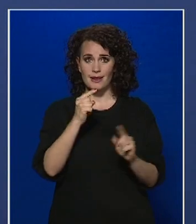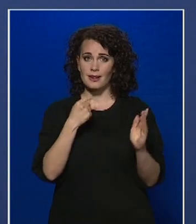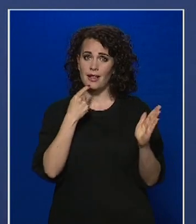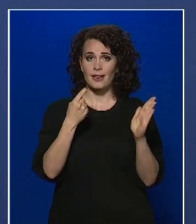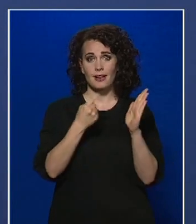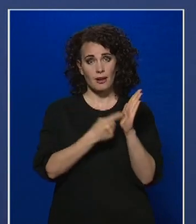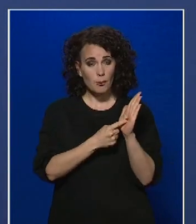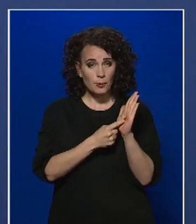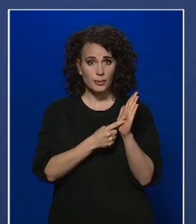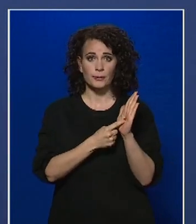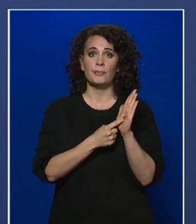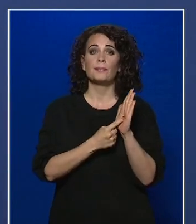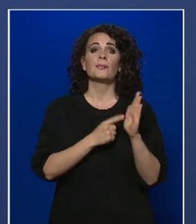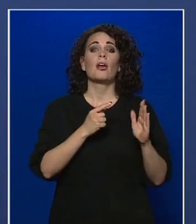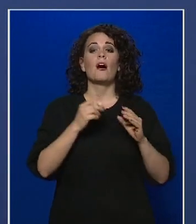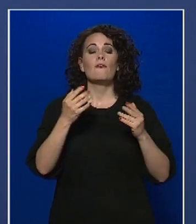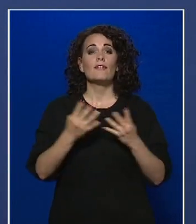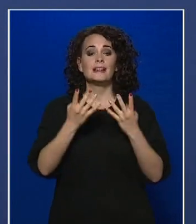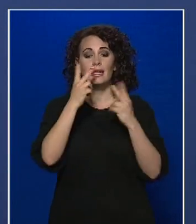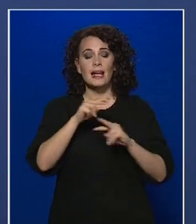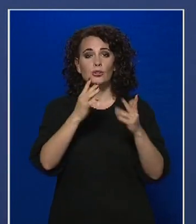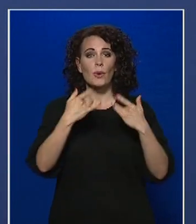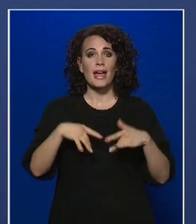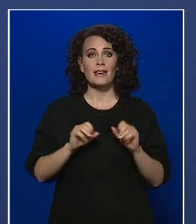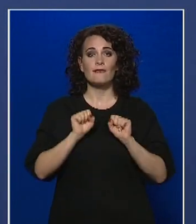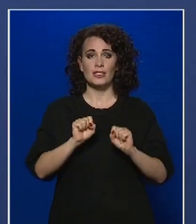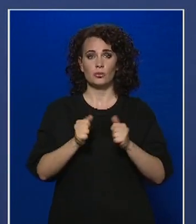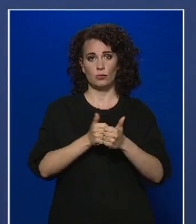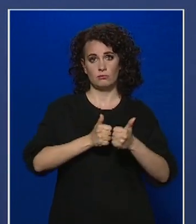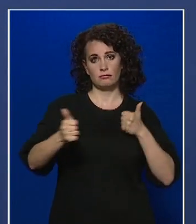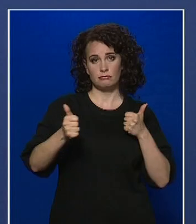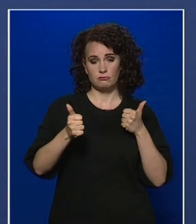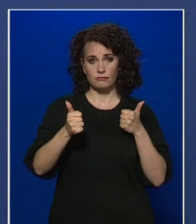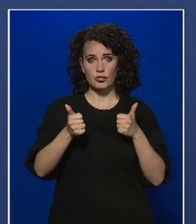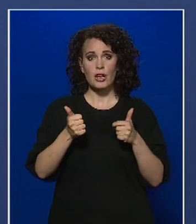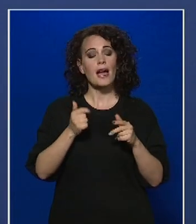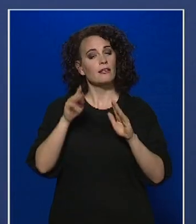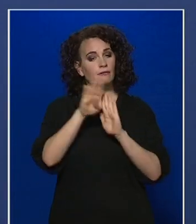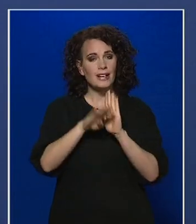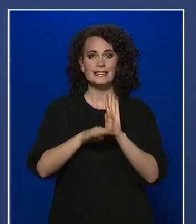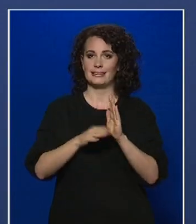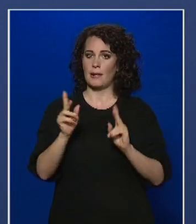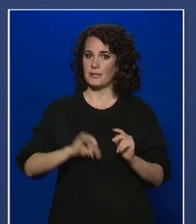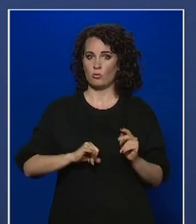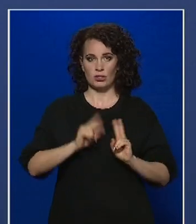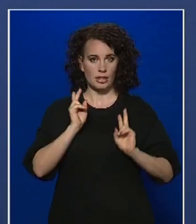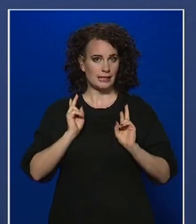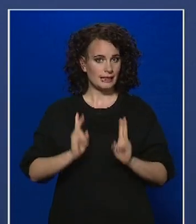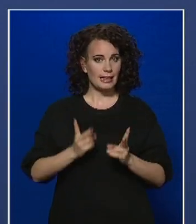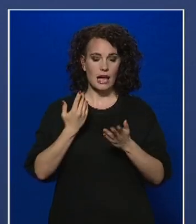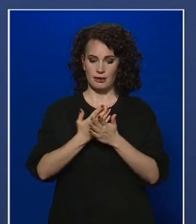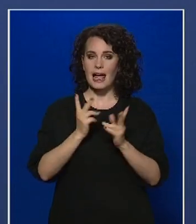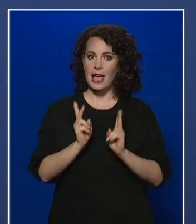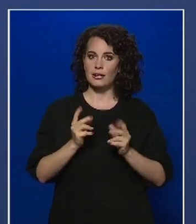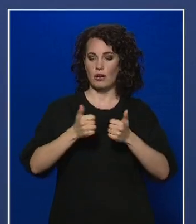meghatározza, hogy a vendéglátó helyen a védő távolság megtartásához szükséges feltételek biztosításáról a